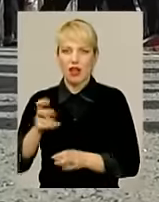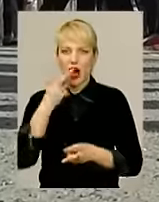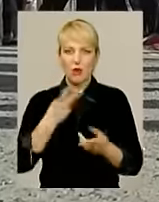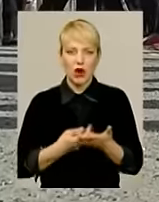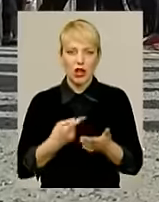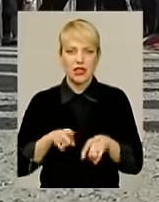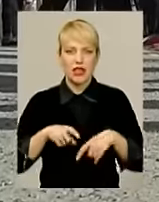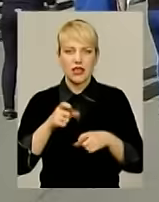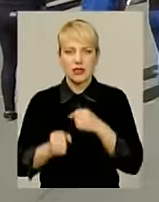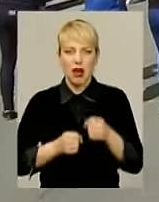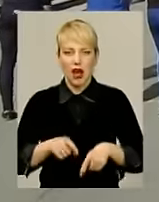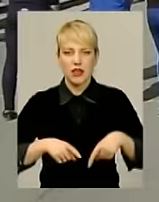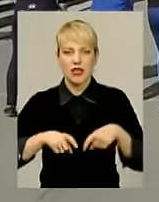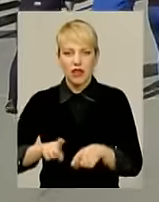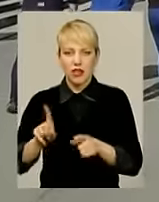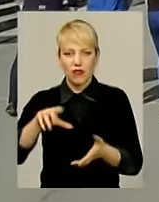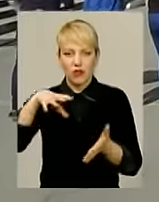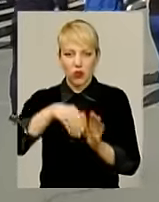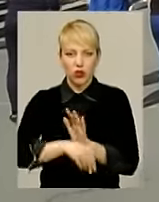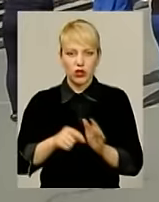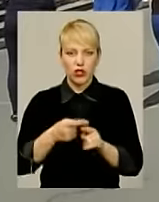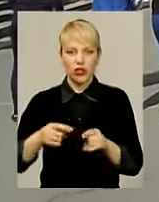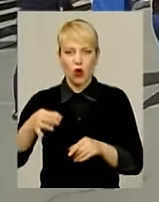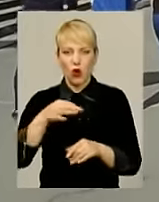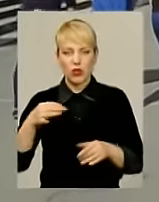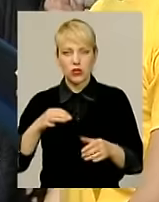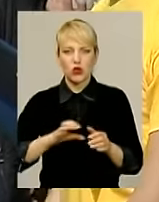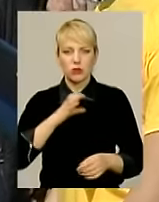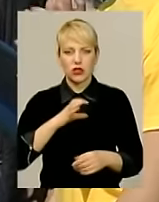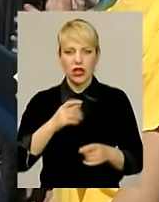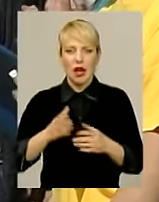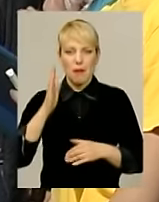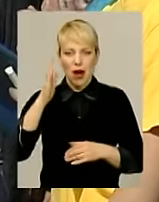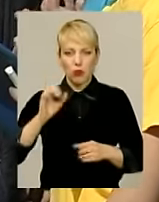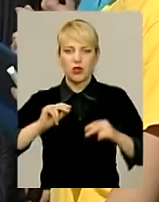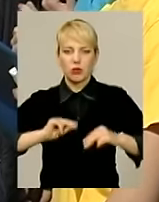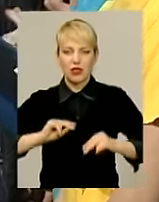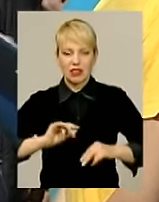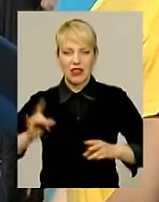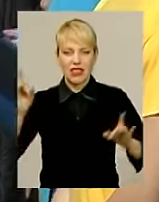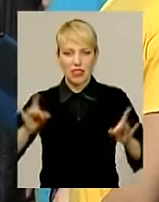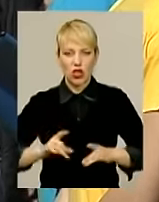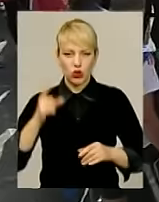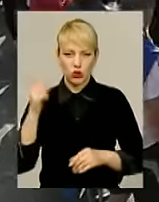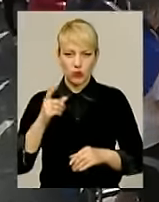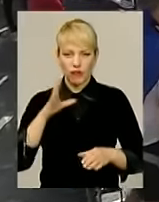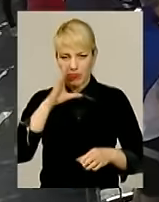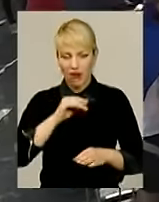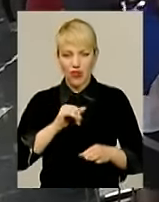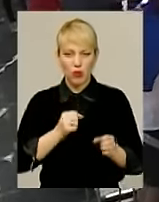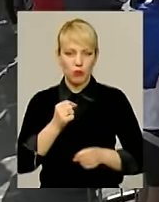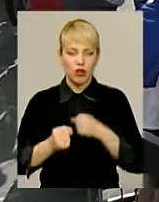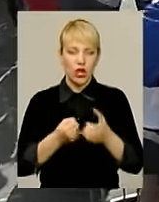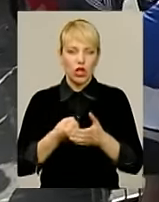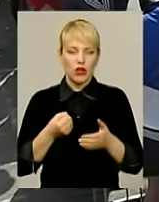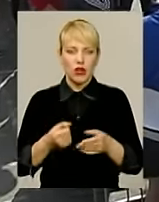легкоатлетичного кросу, що входили до програми обласної Спартакіади, майбутні працівники ресторанного господарства справні й у бігу. До слова, відстанню